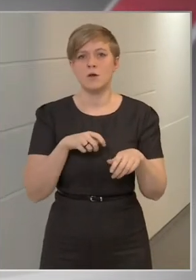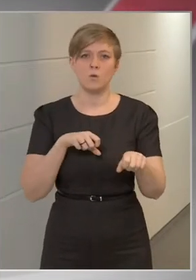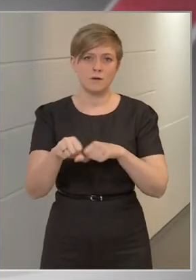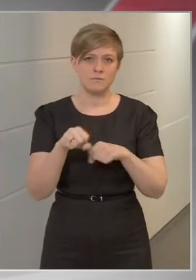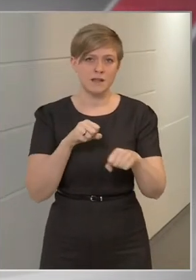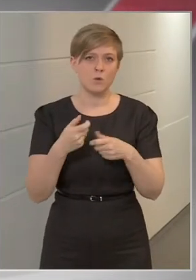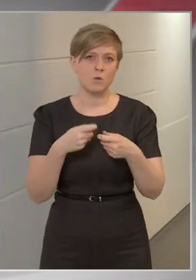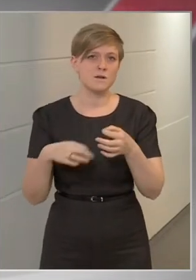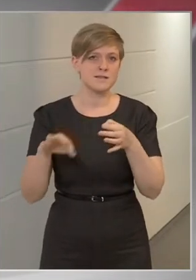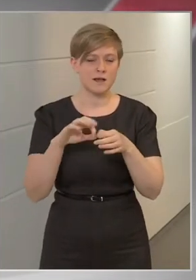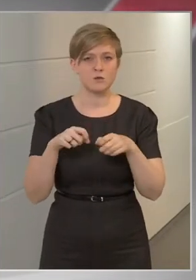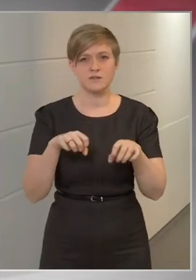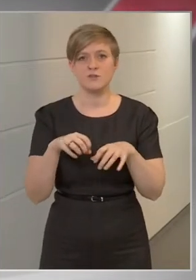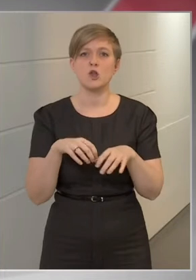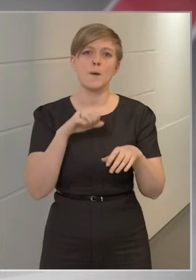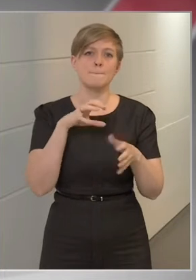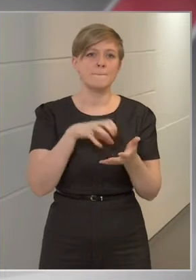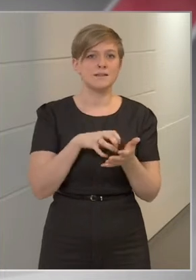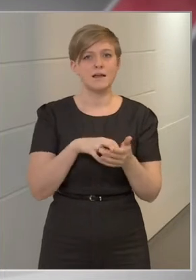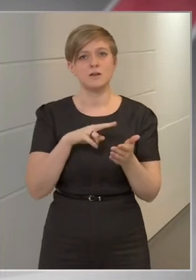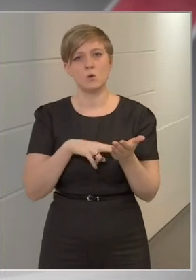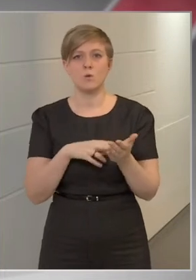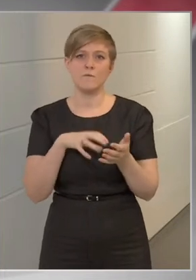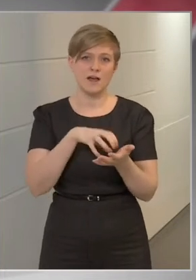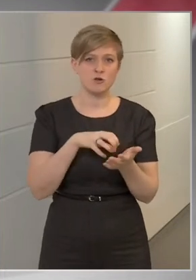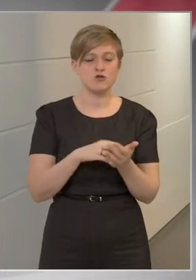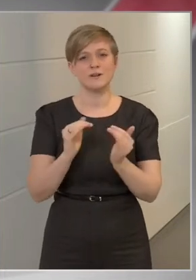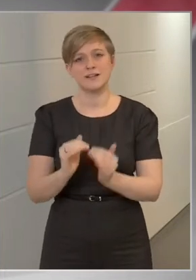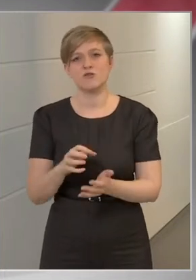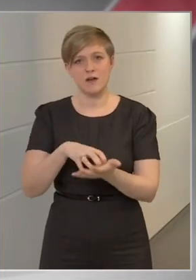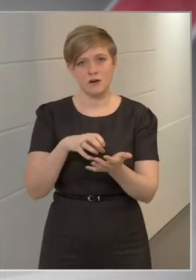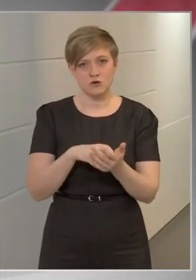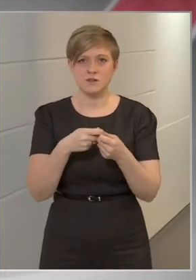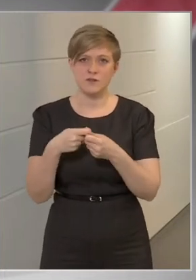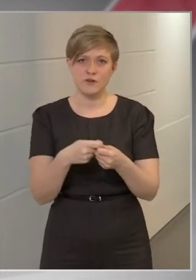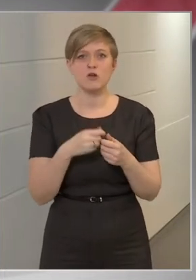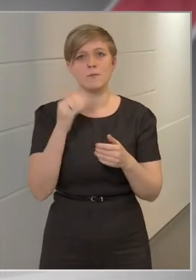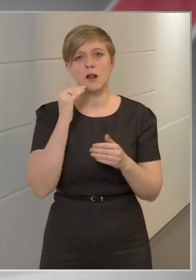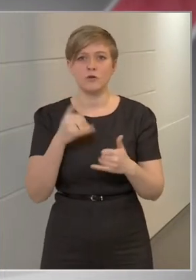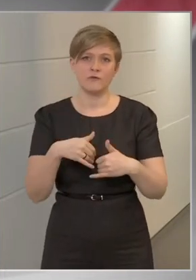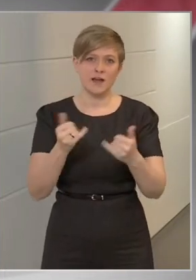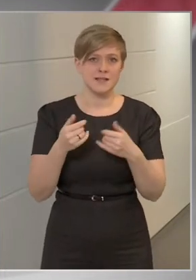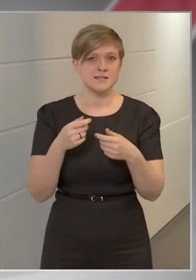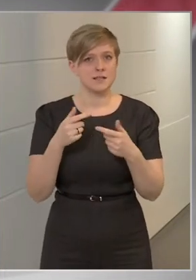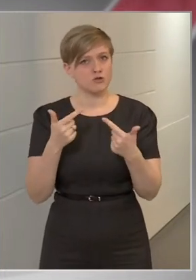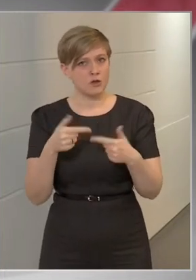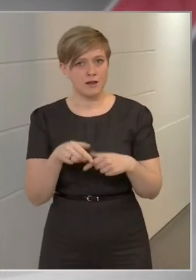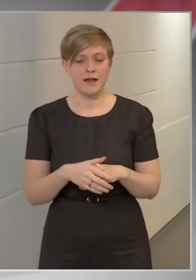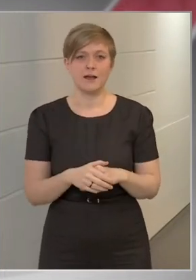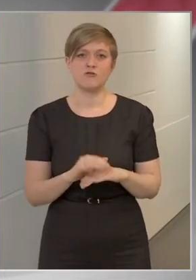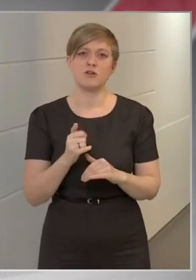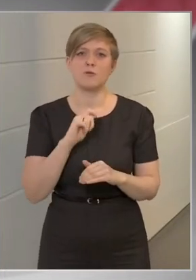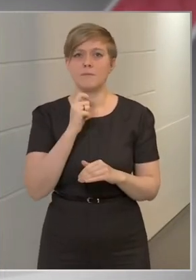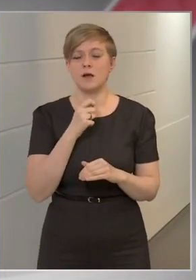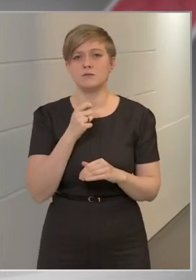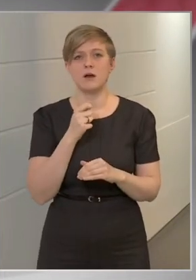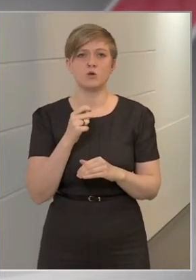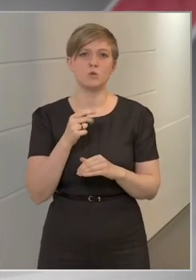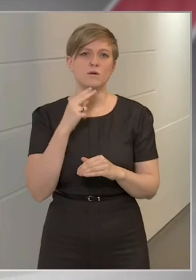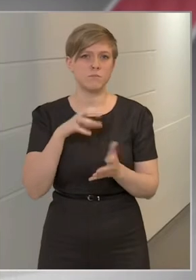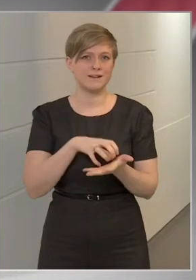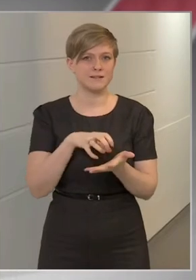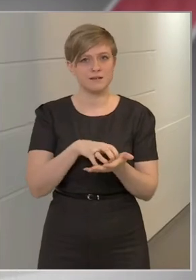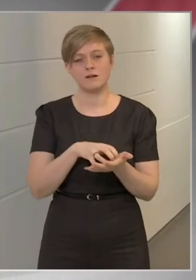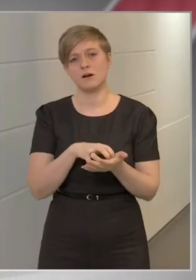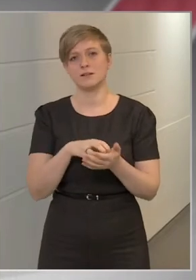országos szövetségét, megyei jogúvárosok szövetségét, kisvárosok szövetségét, Balatonfejlesztési Tanácsot és a Magyar Urbanisztikai